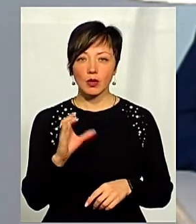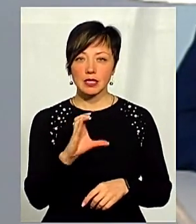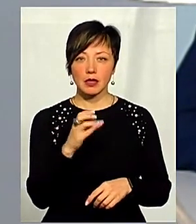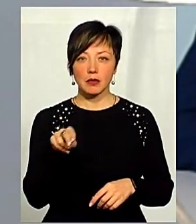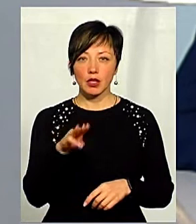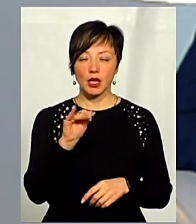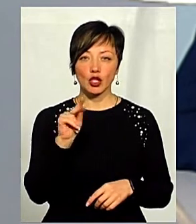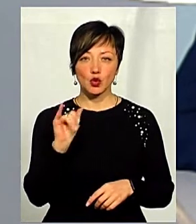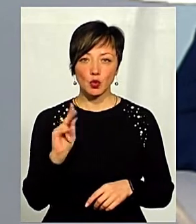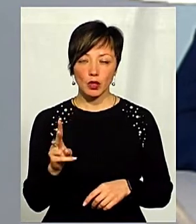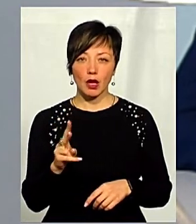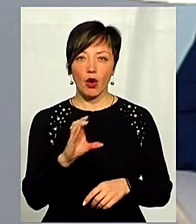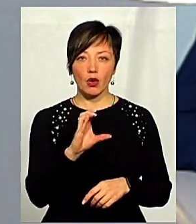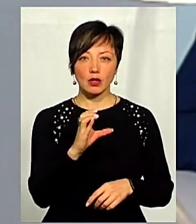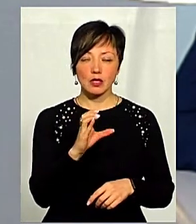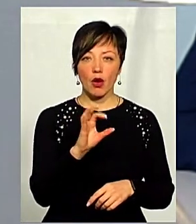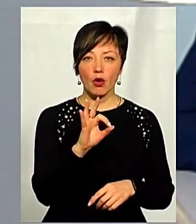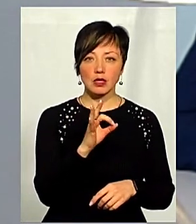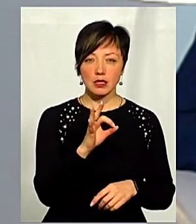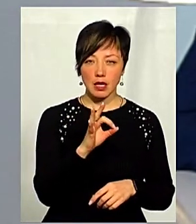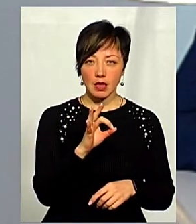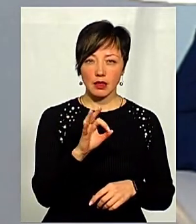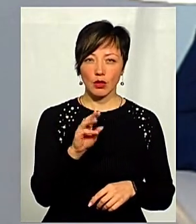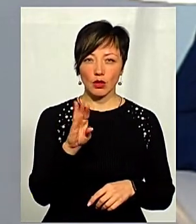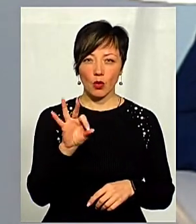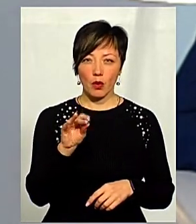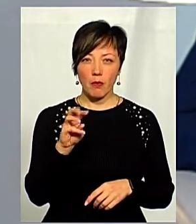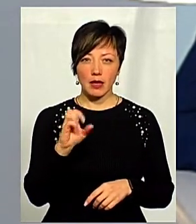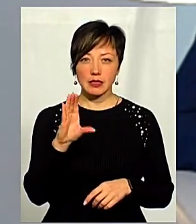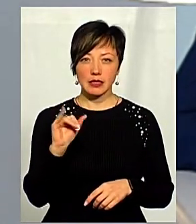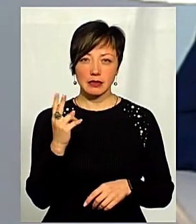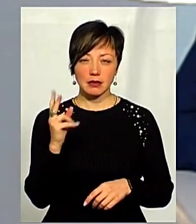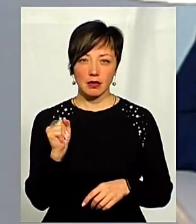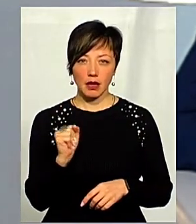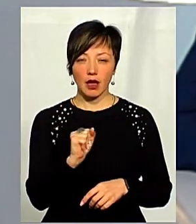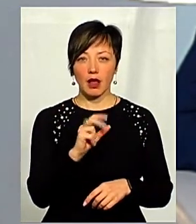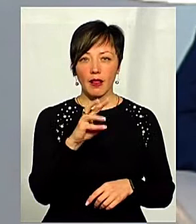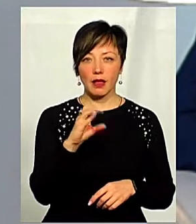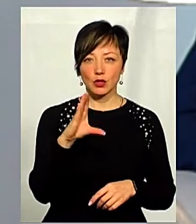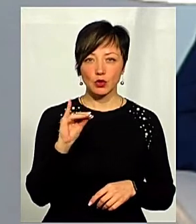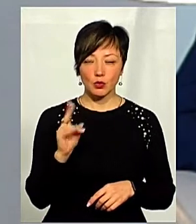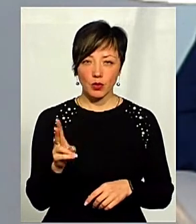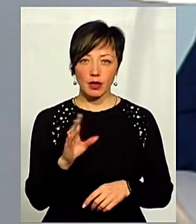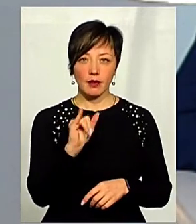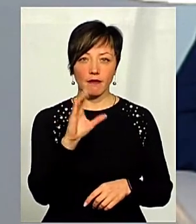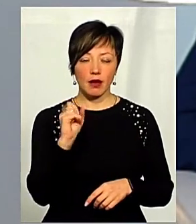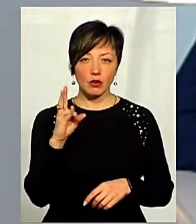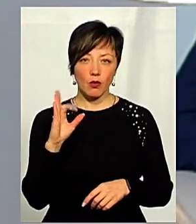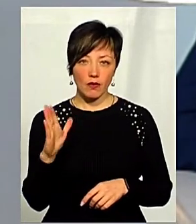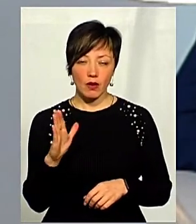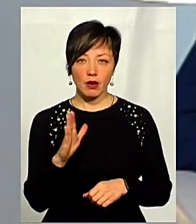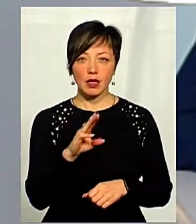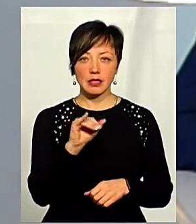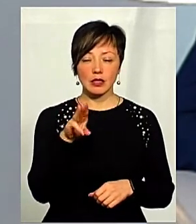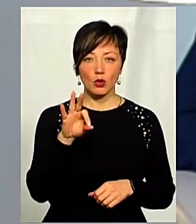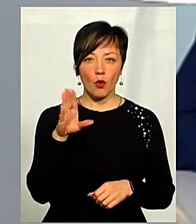Ткачук, це Оксана Анатольовна Сетницька, це Олексій Юрійович Лисюк, це Павло Володимирович Іванов, це Наталія